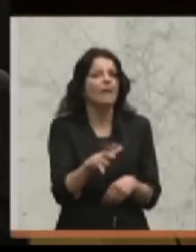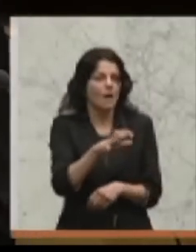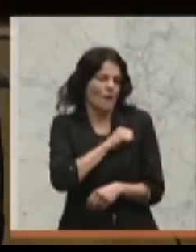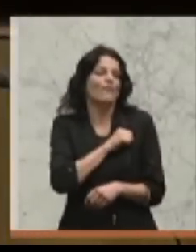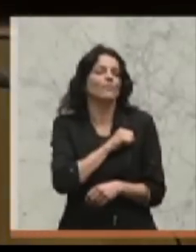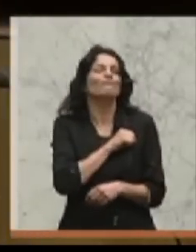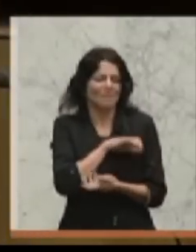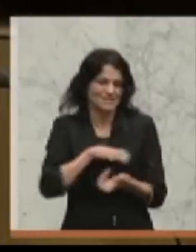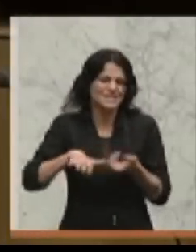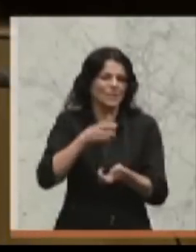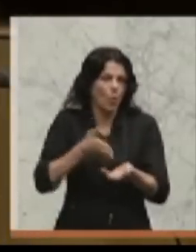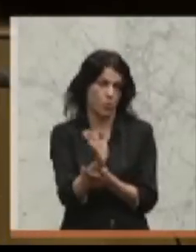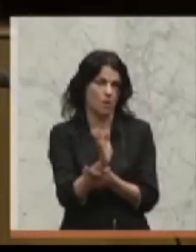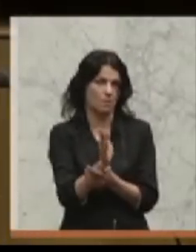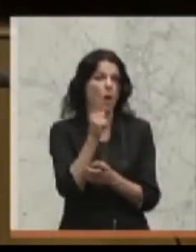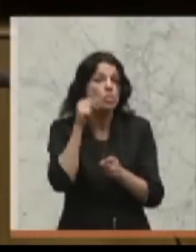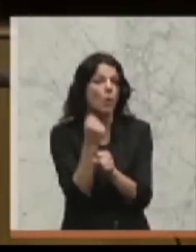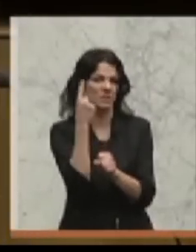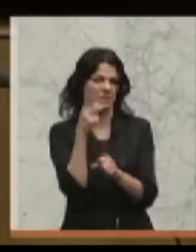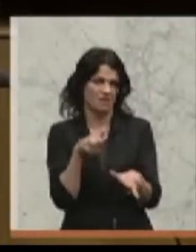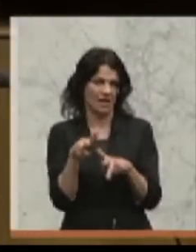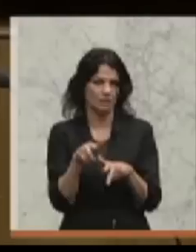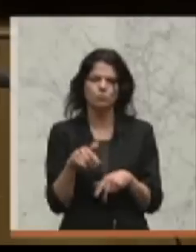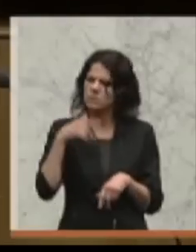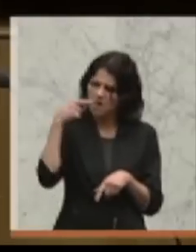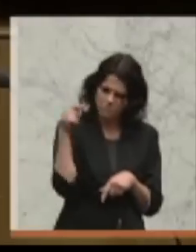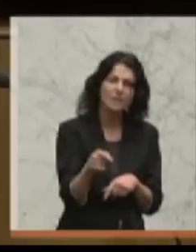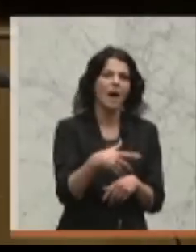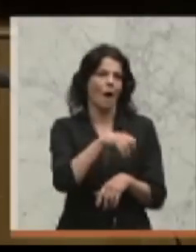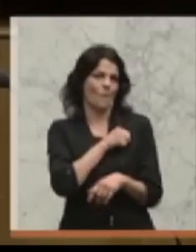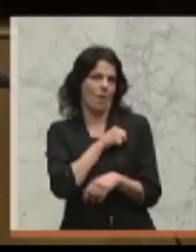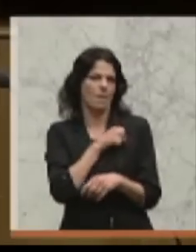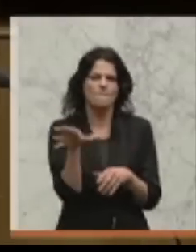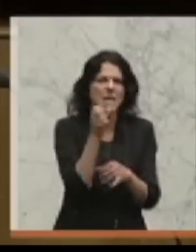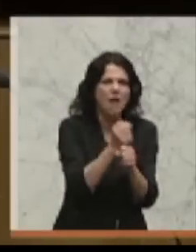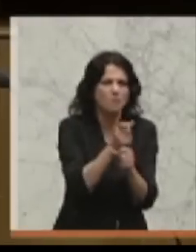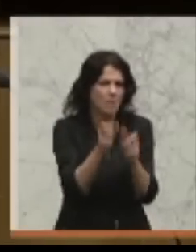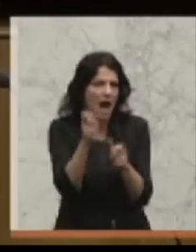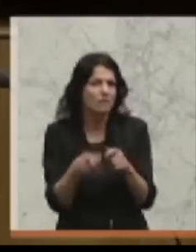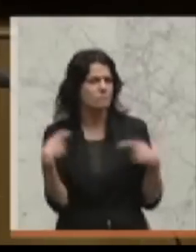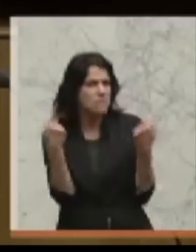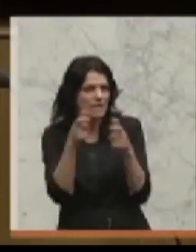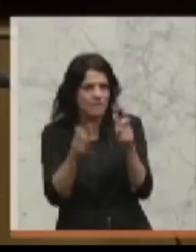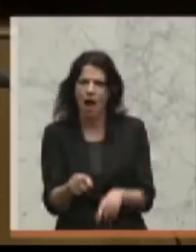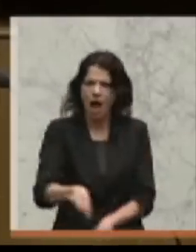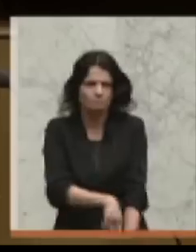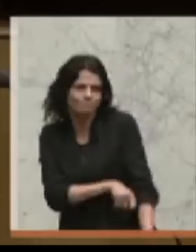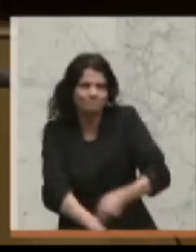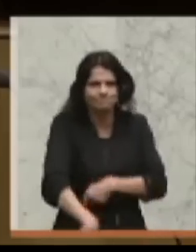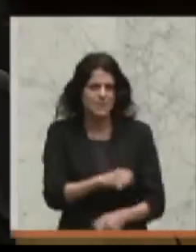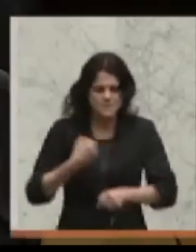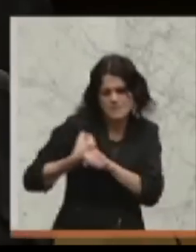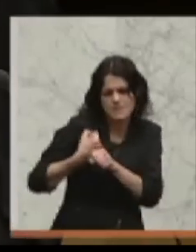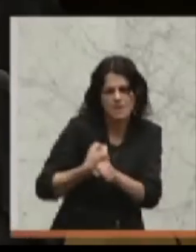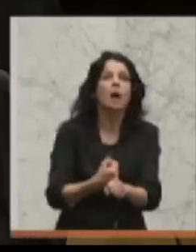gut zu meistern. Das ist den Betrieben hoch anzurechnen und auch den Mitarbeitern und Mitarbeitern, die die Ärmel hochgekrempelt haben, um diese Krise zu meistern.